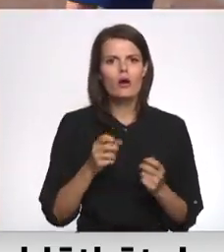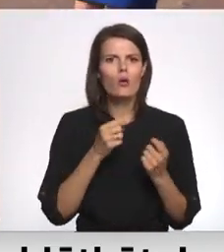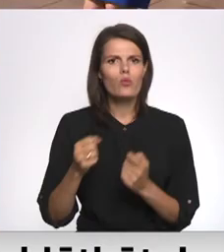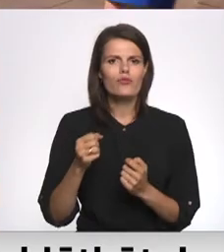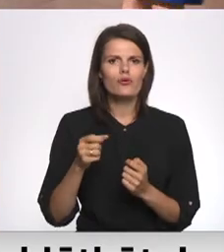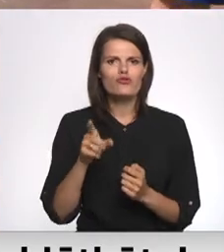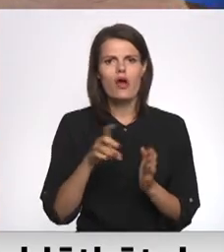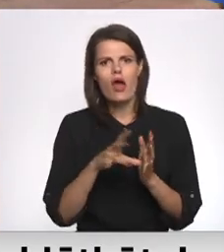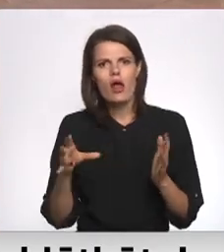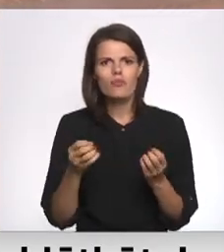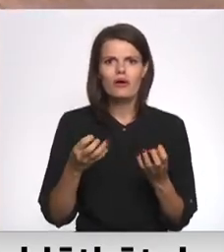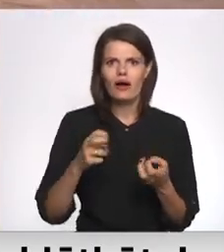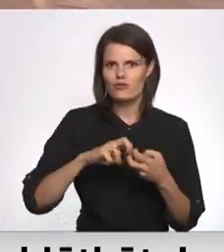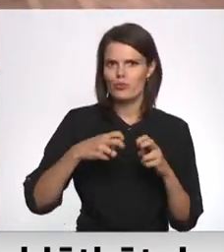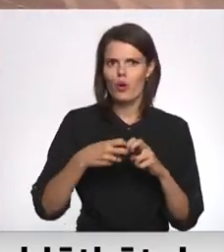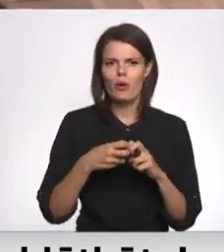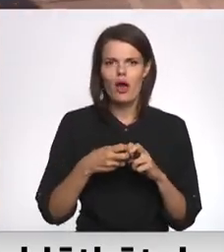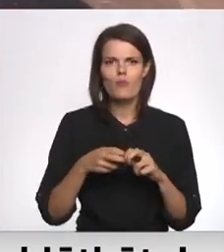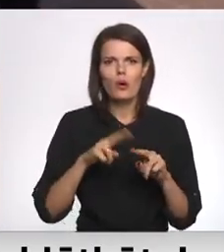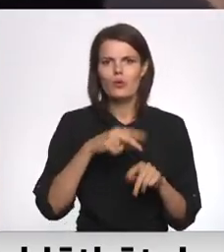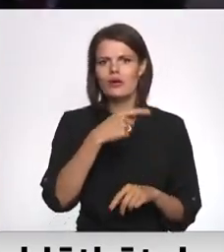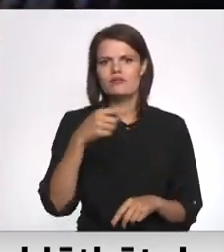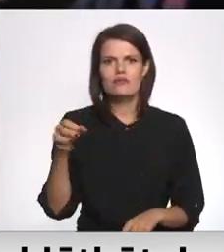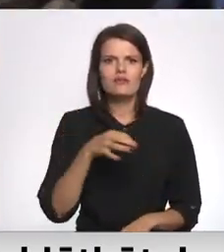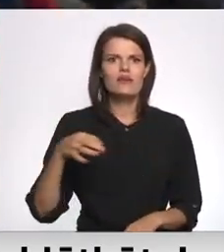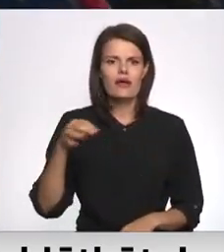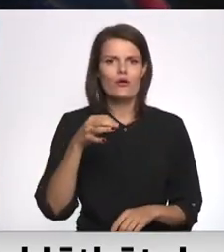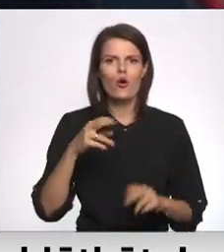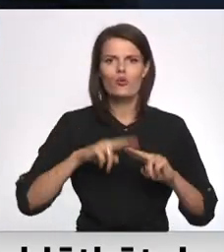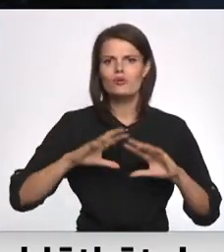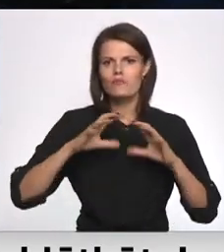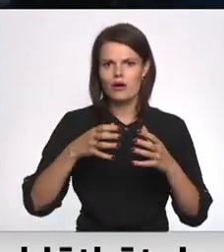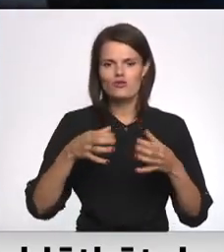enerģijas piegāžu draudu apstākļos un citi reģionām pasaulē svarīgi jautājumi.